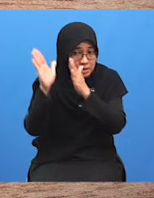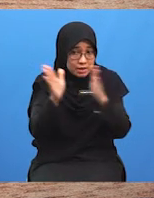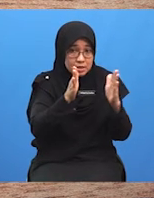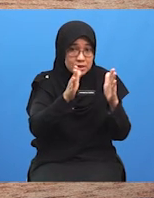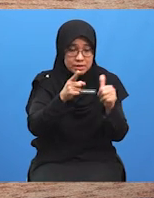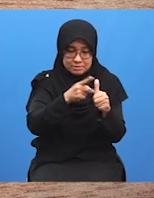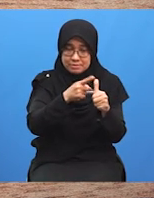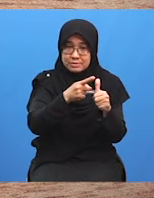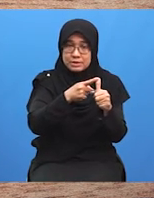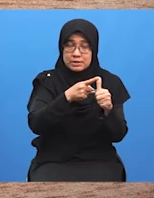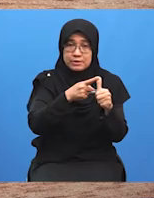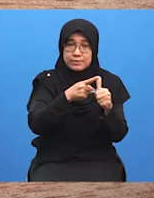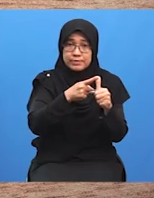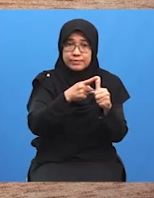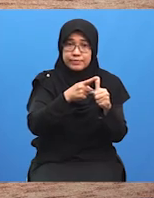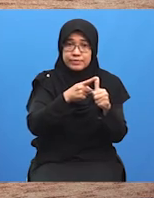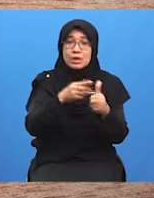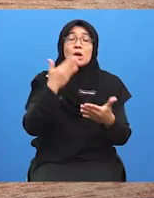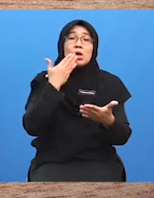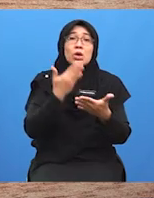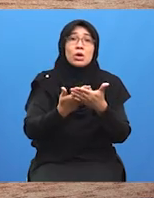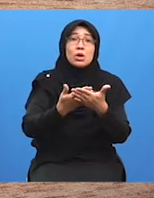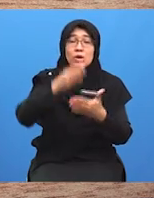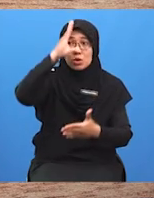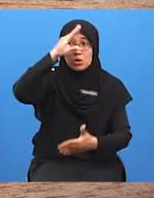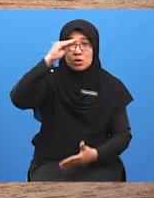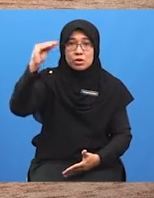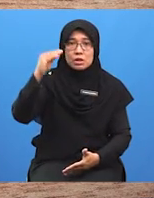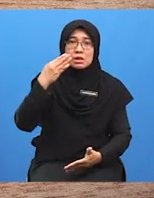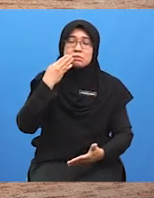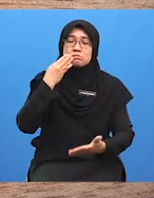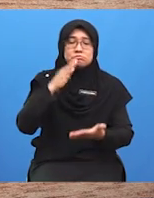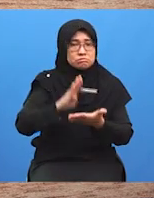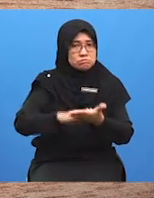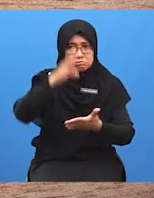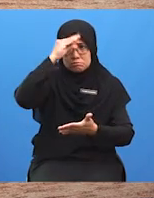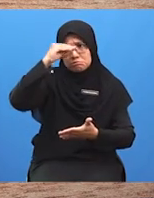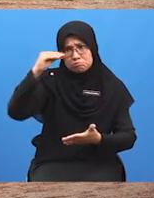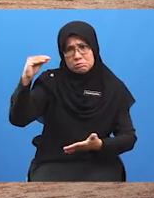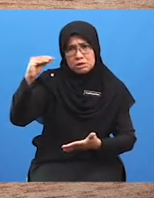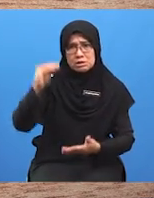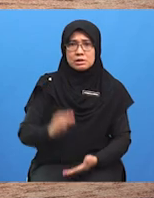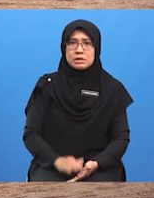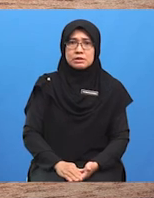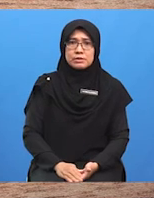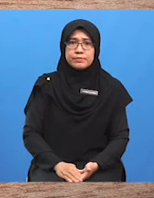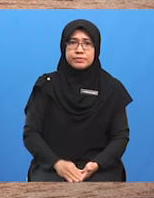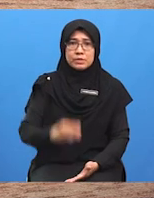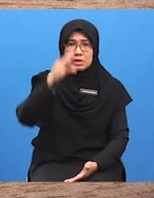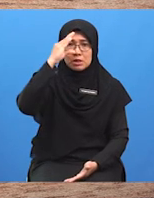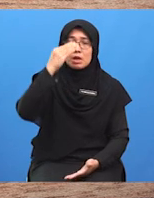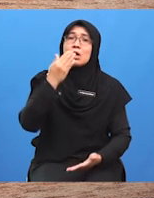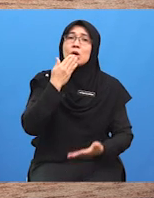pertama Iaitu Good guy, bad guy Good guy adalah